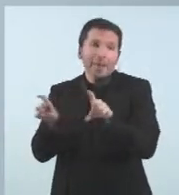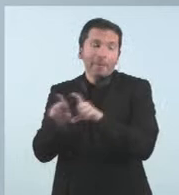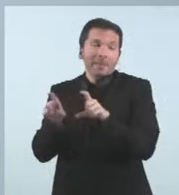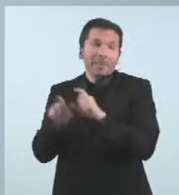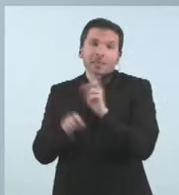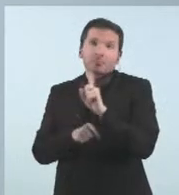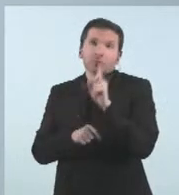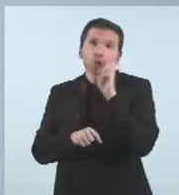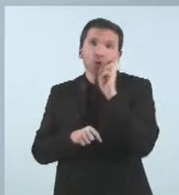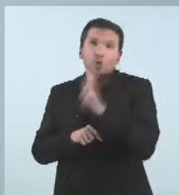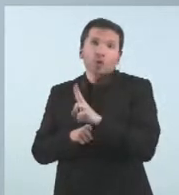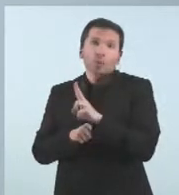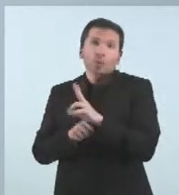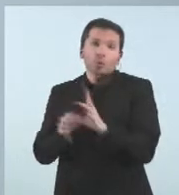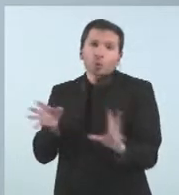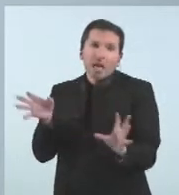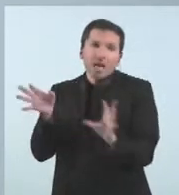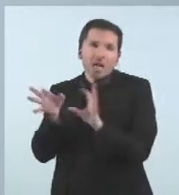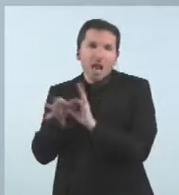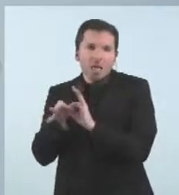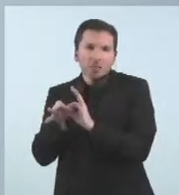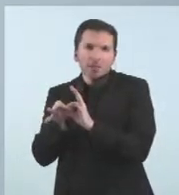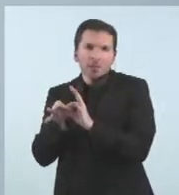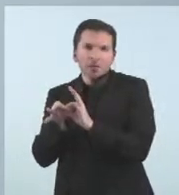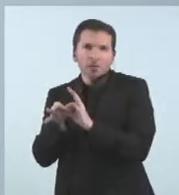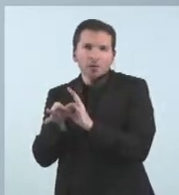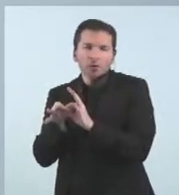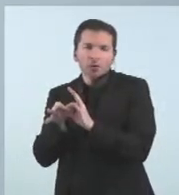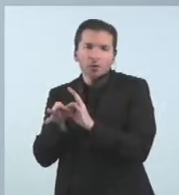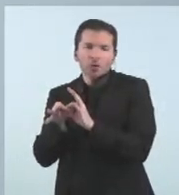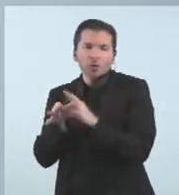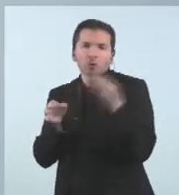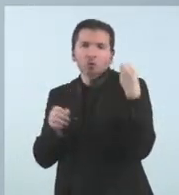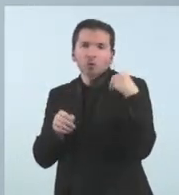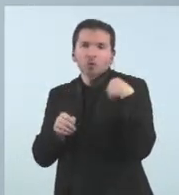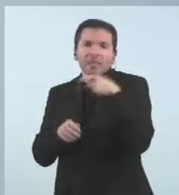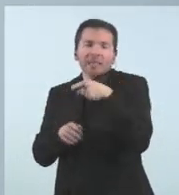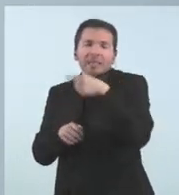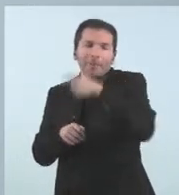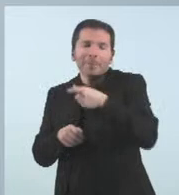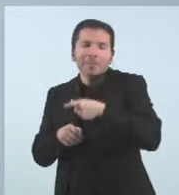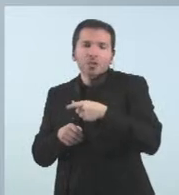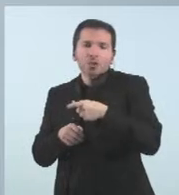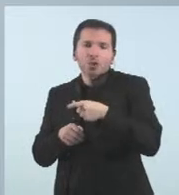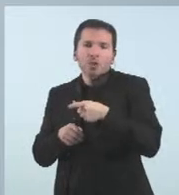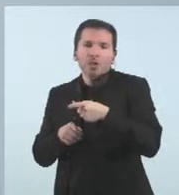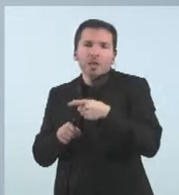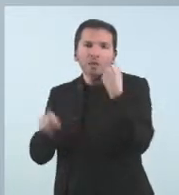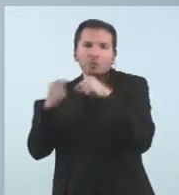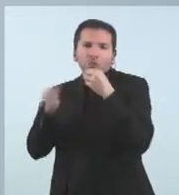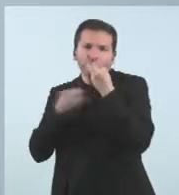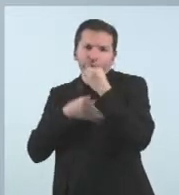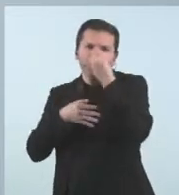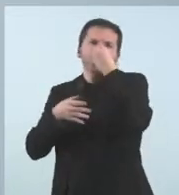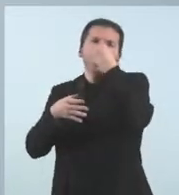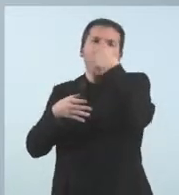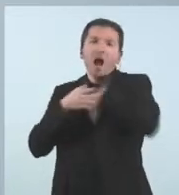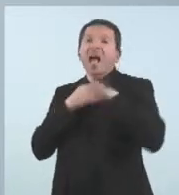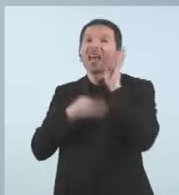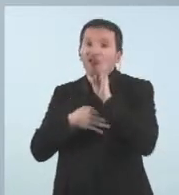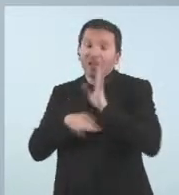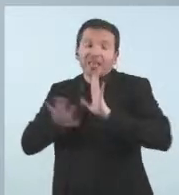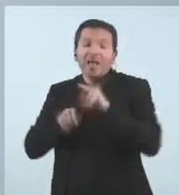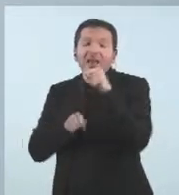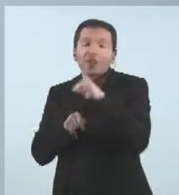una relació causal en una mateixa àrea d'aquestes persones infectades. per tant, el cedre el cedre considerem en aquest punt